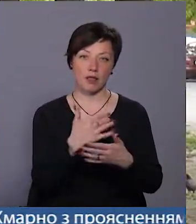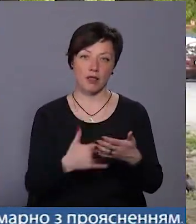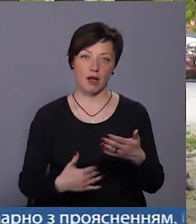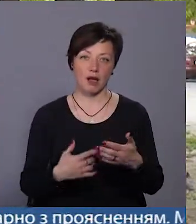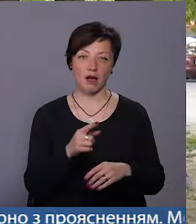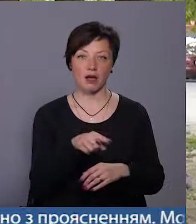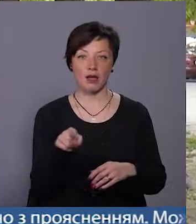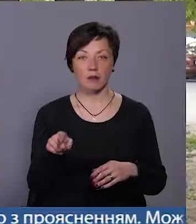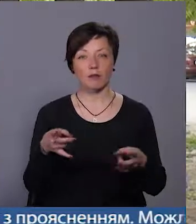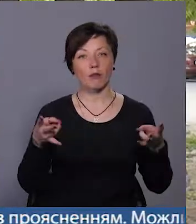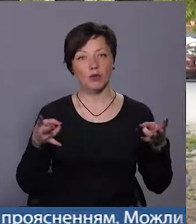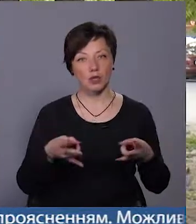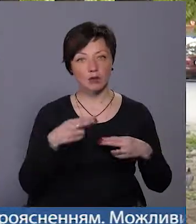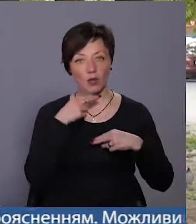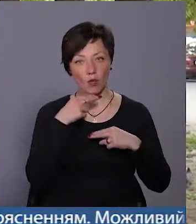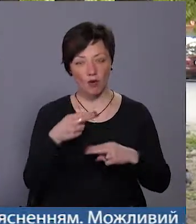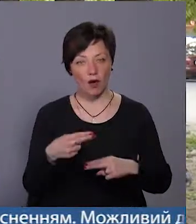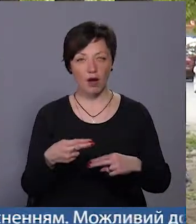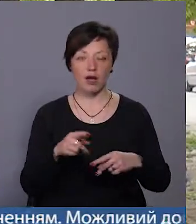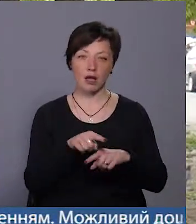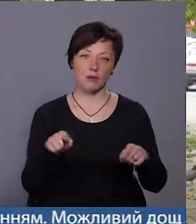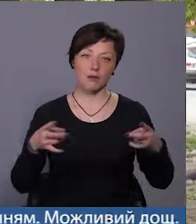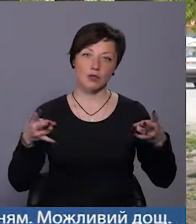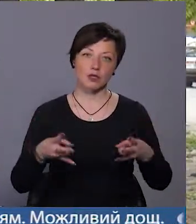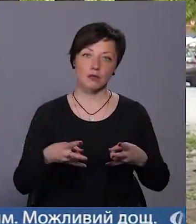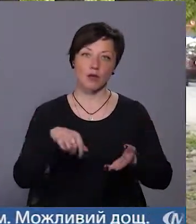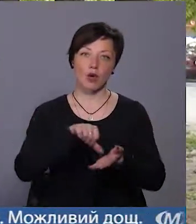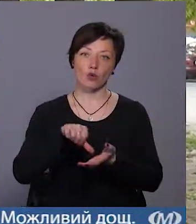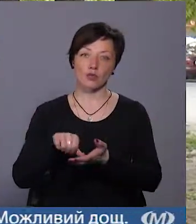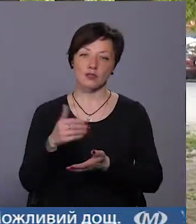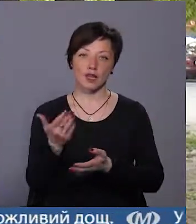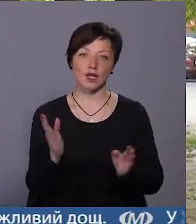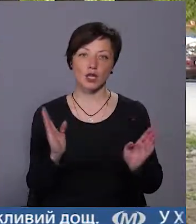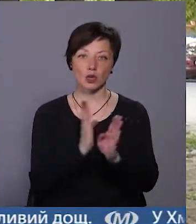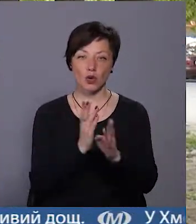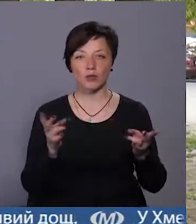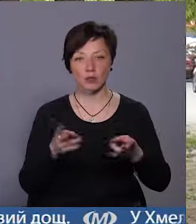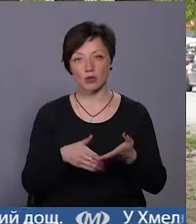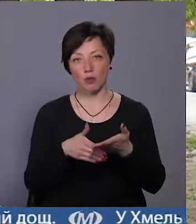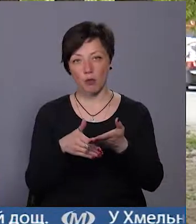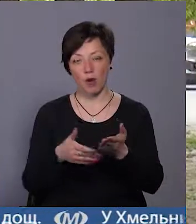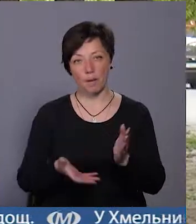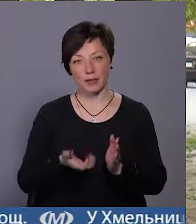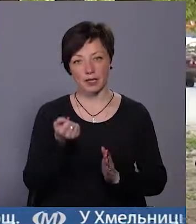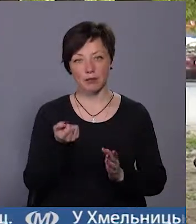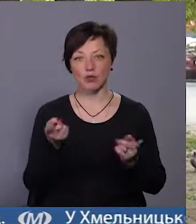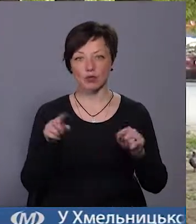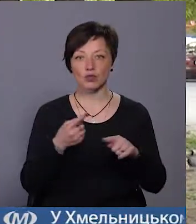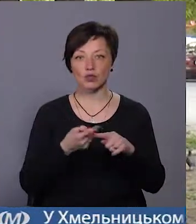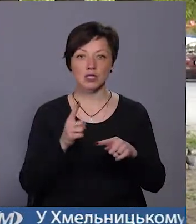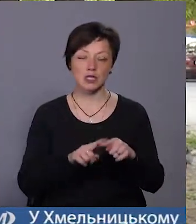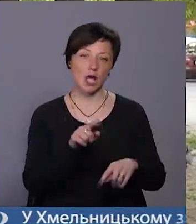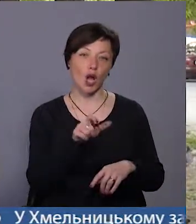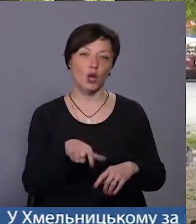потрібна увага, їм потрібна якась участь у їхній долі, потрібна допомога і підтримка. Тому що це люди